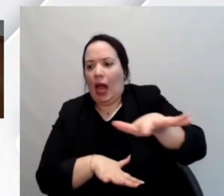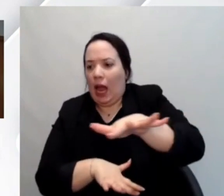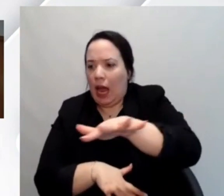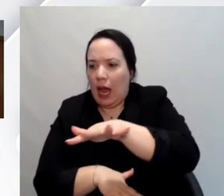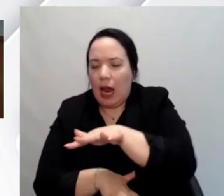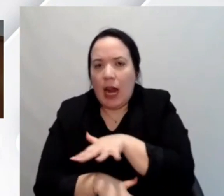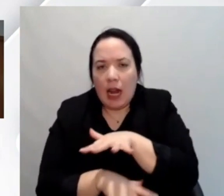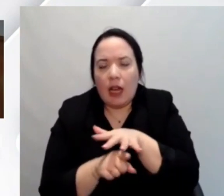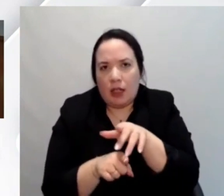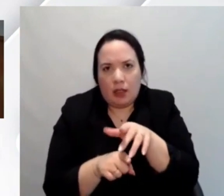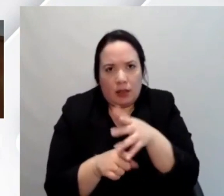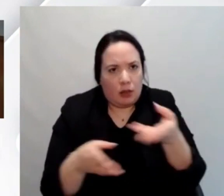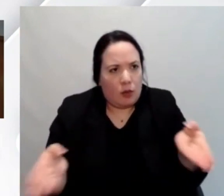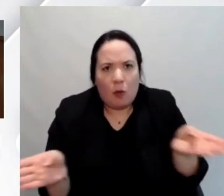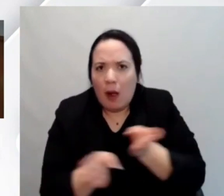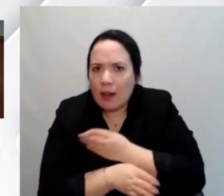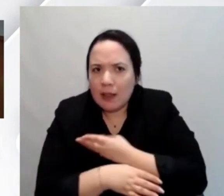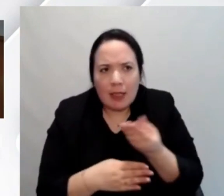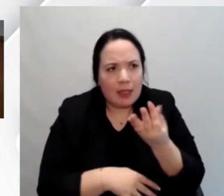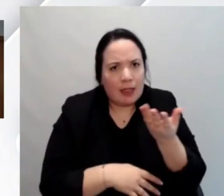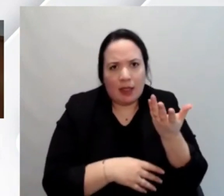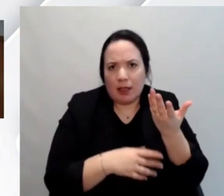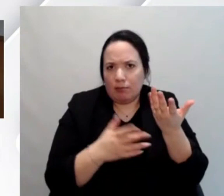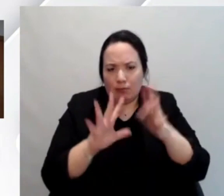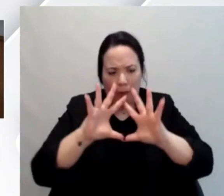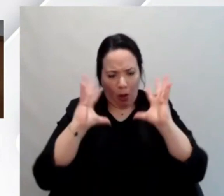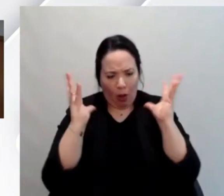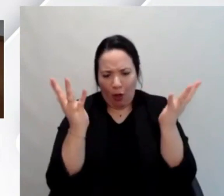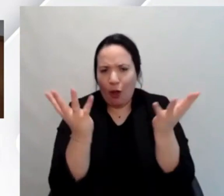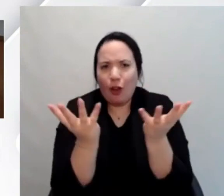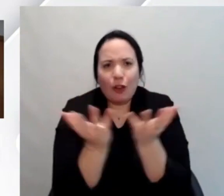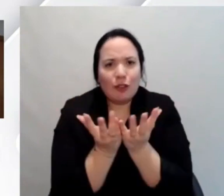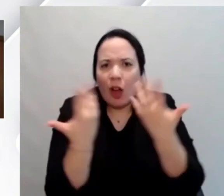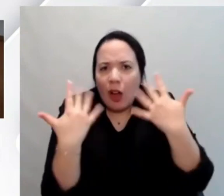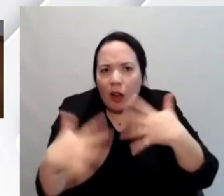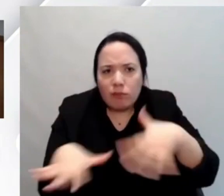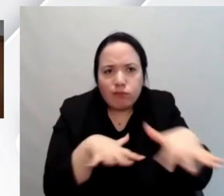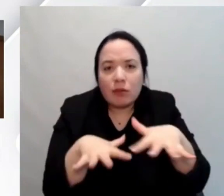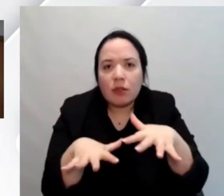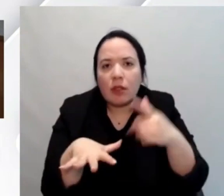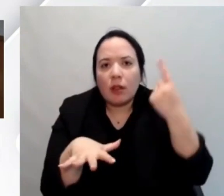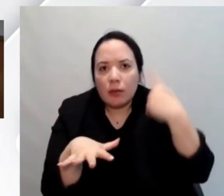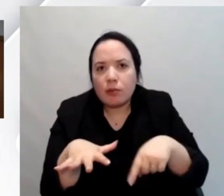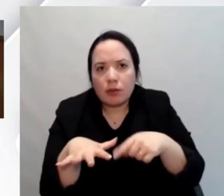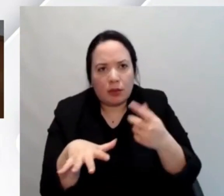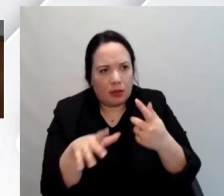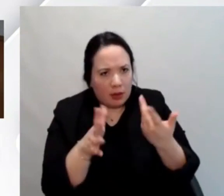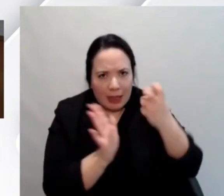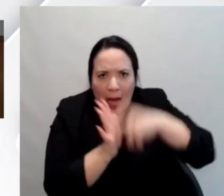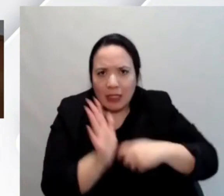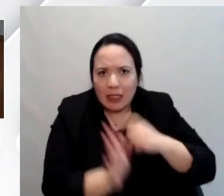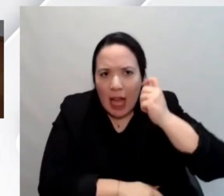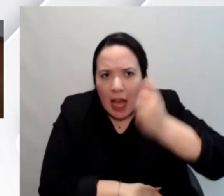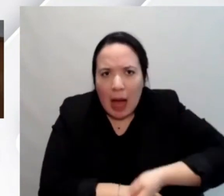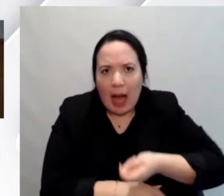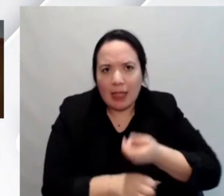in ogni latitudine in ogni longitudine e quindi sono utenti che pagano le tasse sono utenti